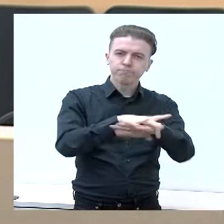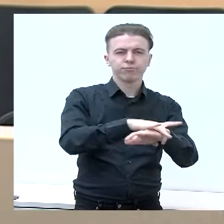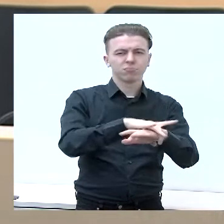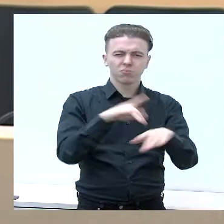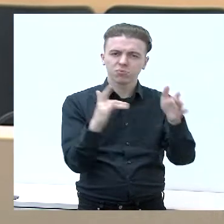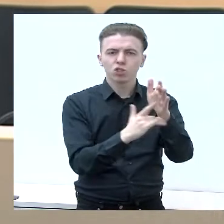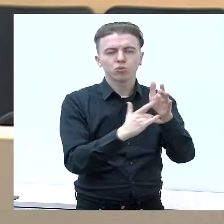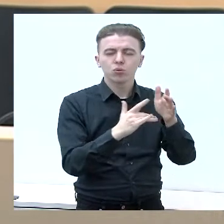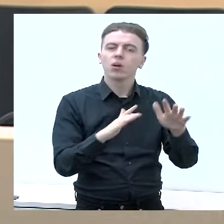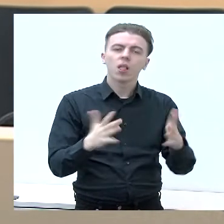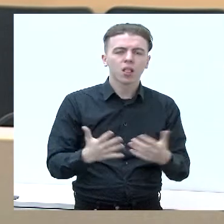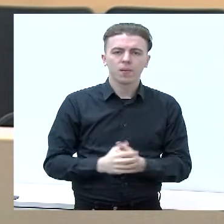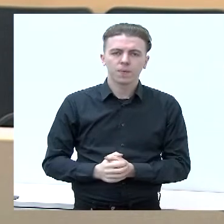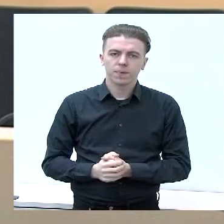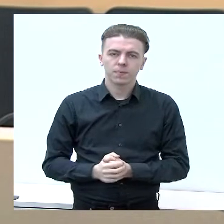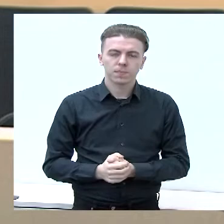negero?